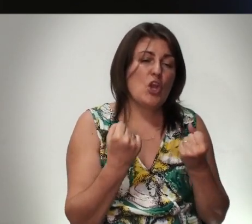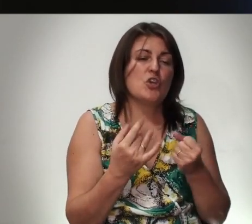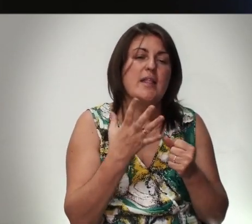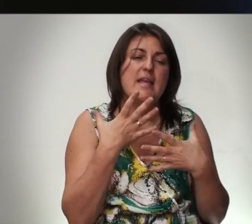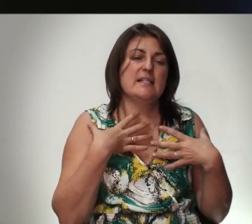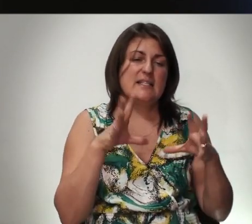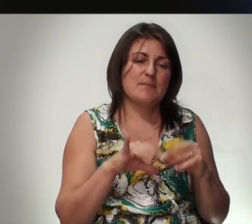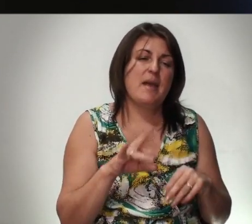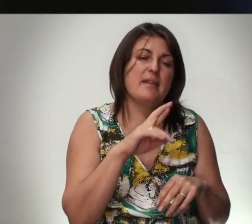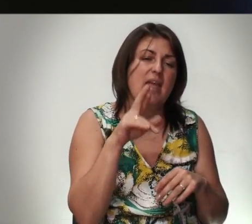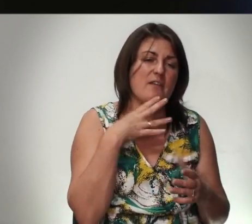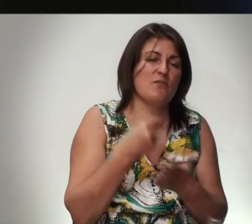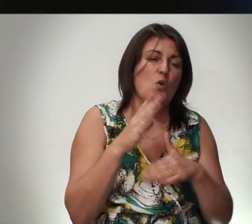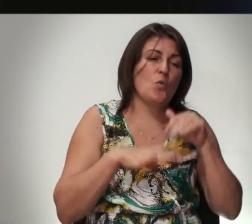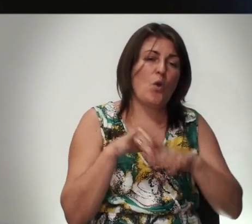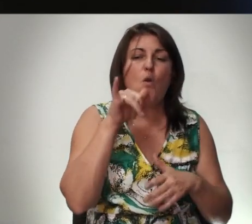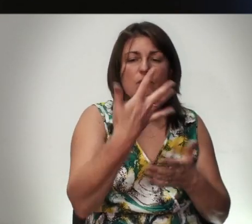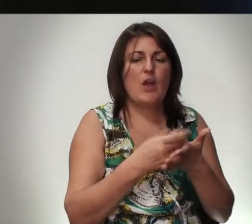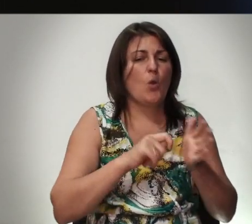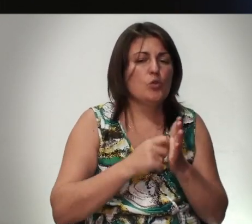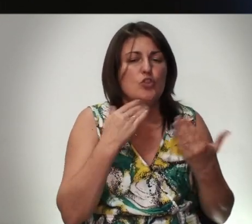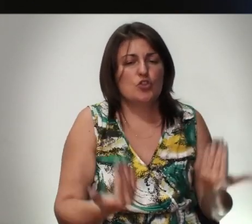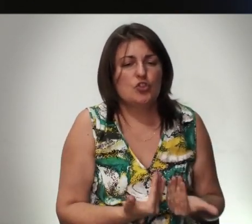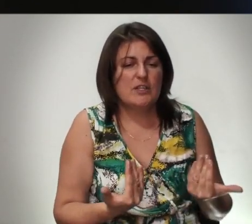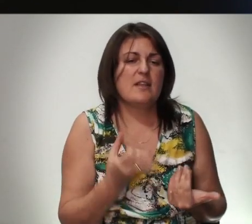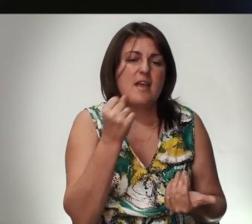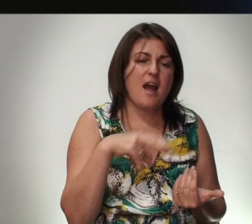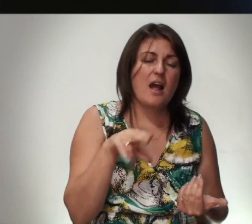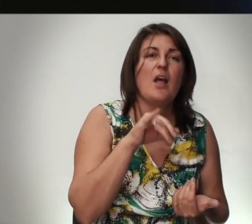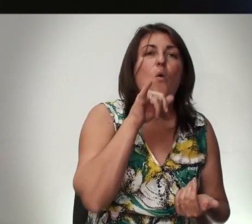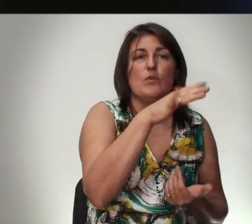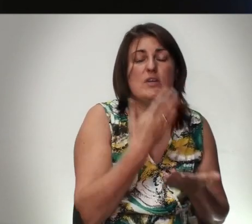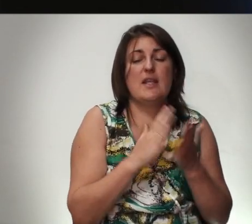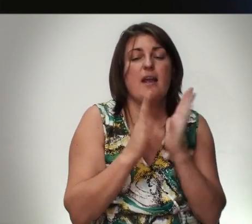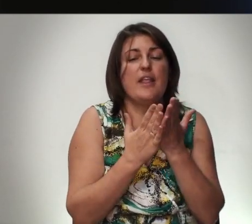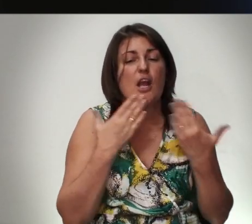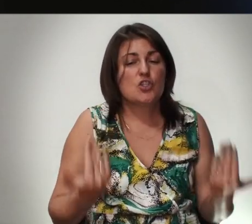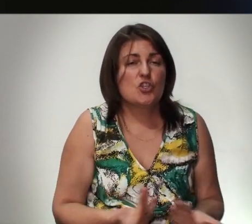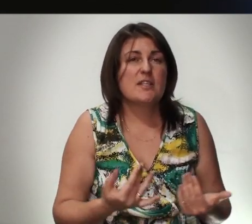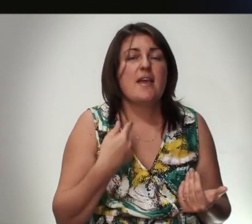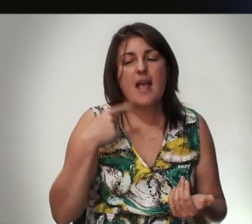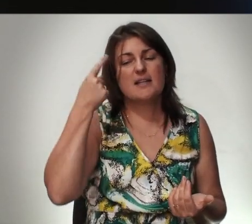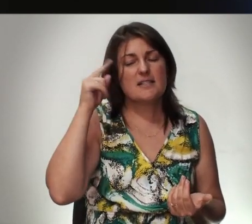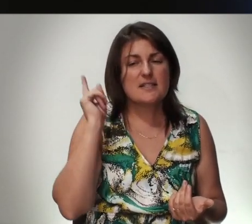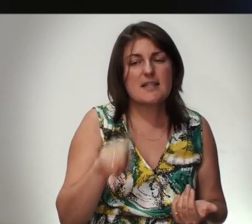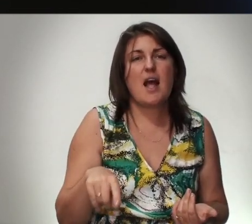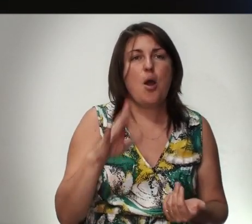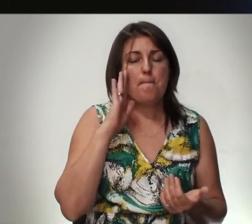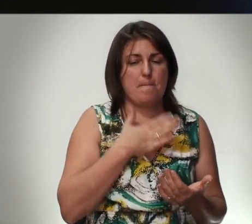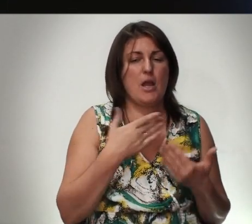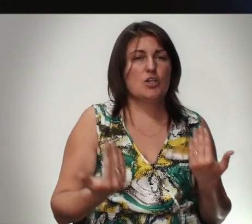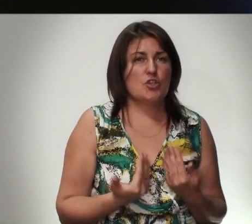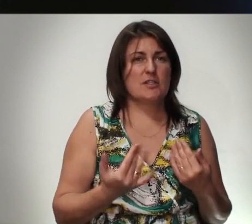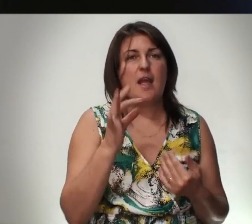Смерть И Я В Своей Руке У Него Есть Ключи Жизни Я И У Него Есть Книга Жизни Я Знаю Моя